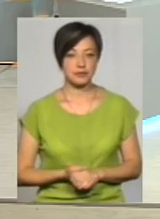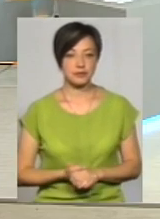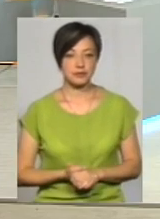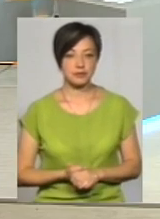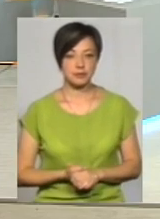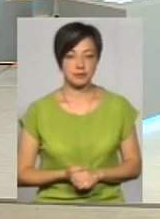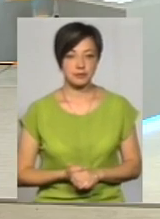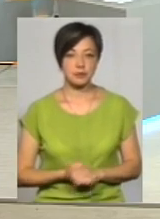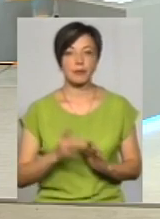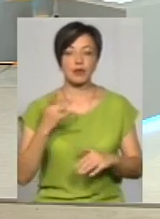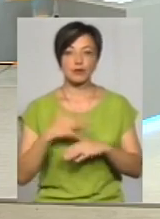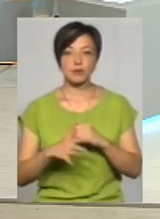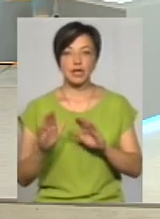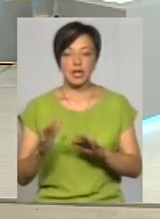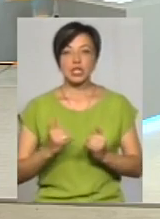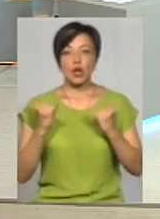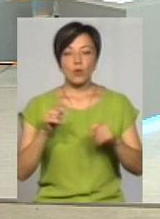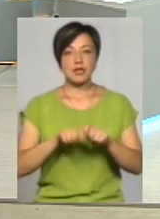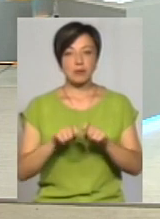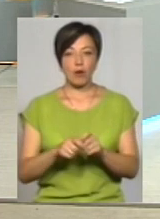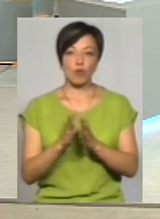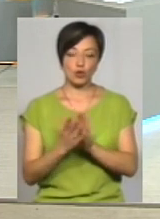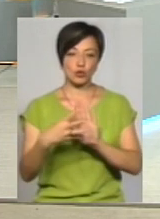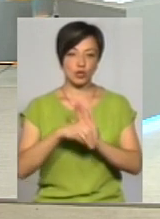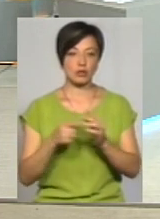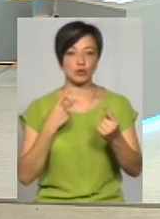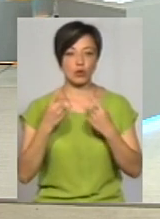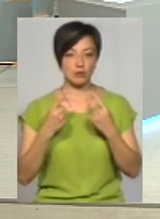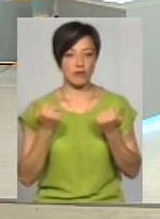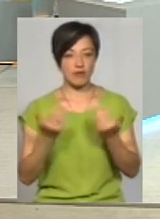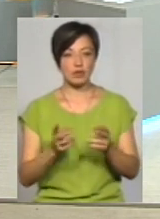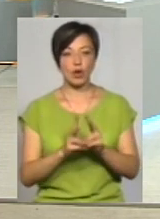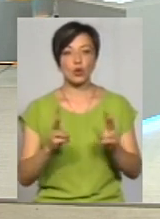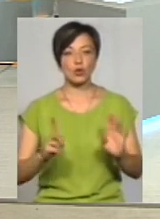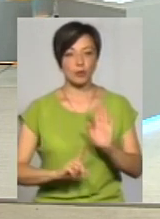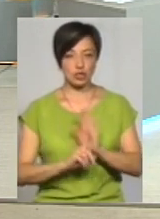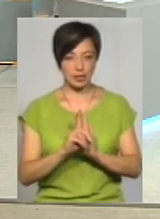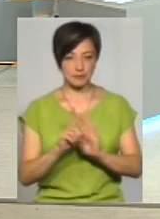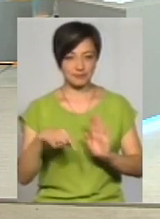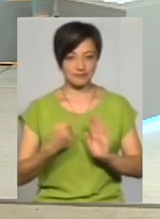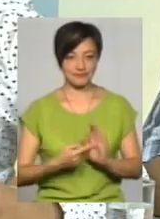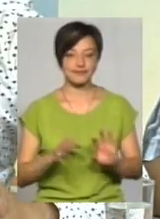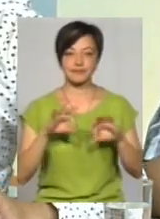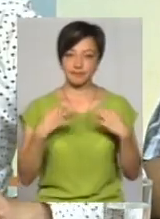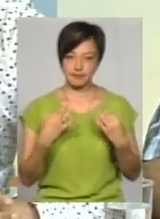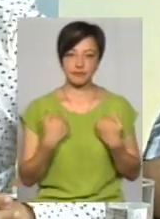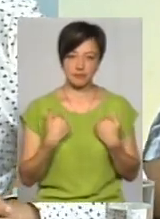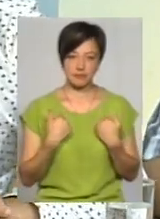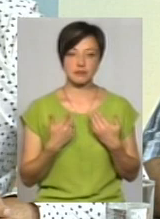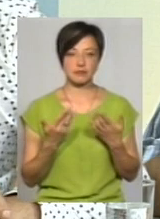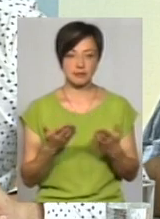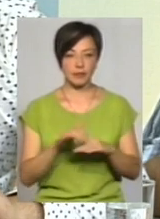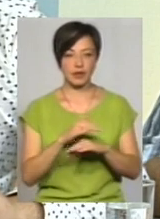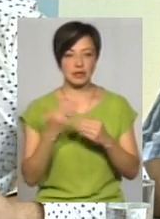термін. Шановні експерти, прошу долучатися вас до розмови. Хто почне? Дозвольте мені. Будь